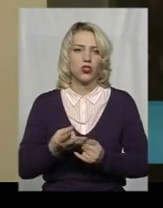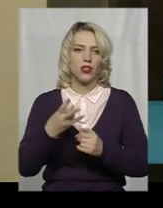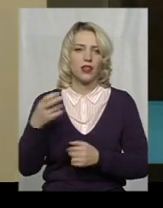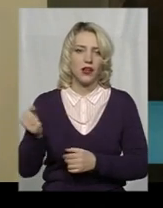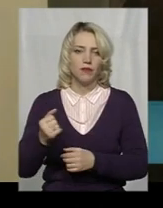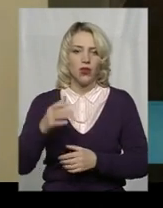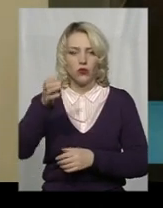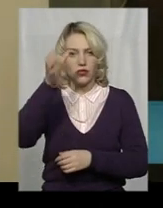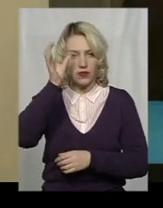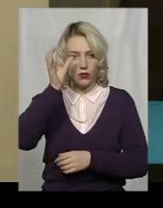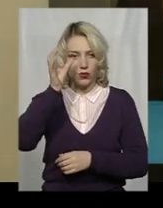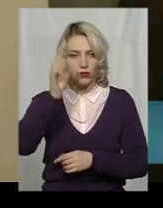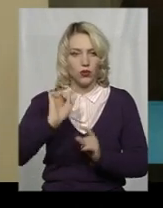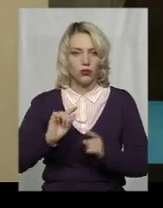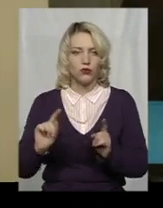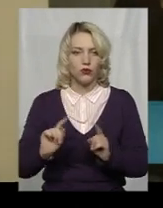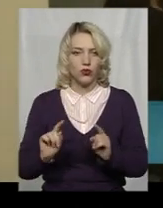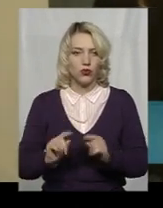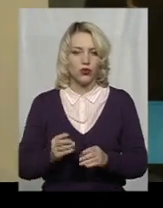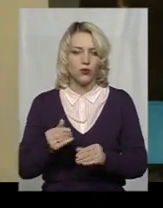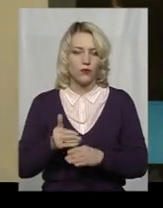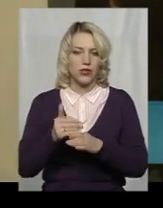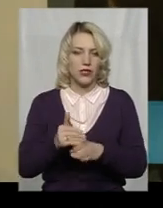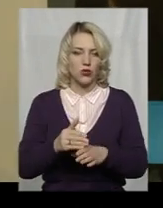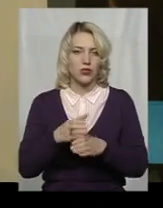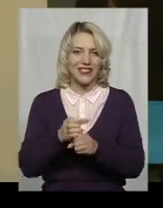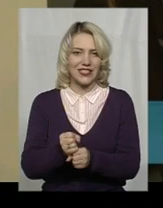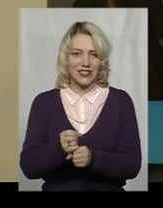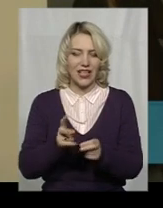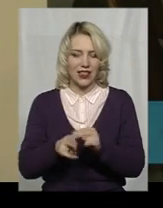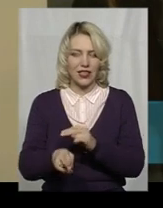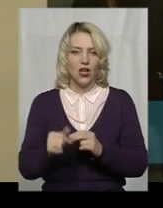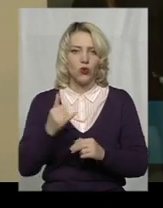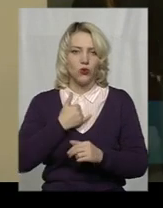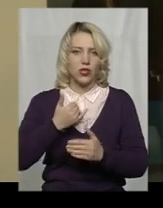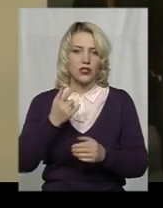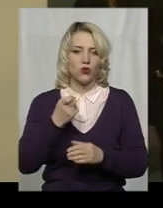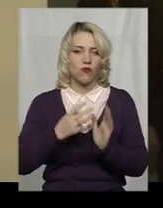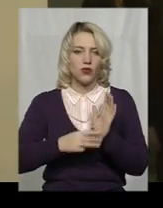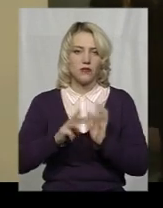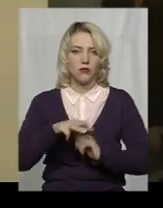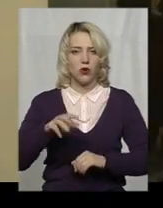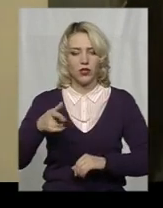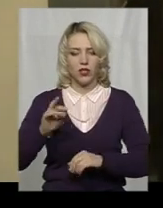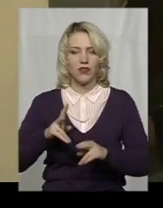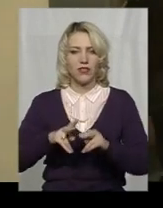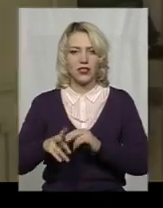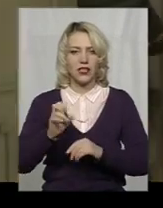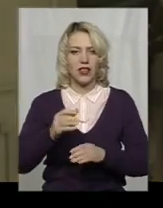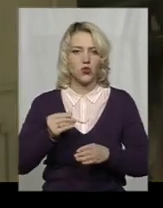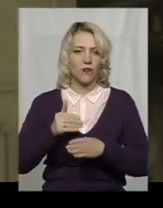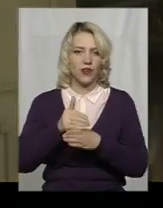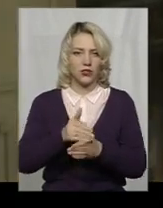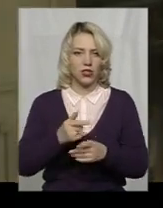освіту, тому що субвенції зрізали. У нас десь біля 180 мільйонів грошей зрізали на субвенції.